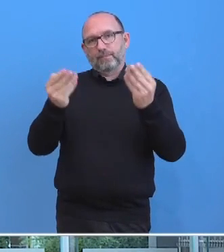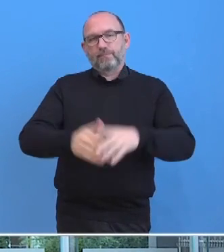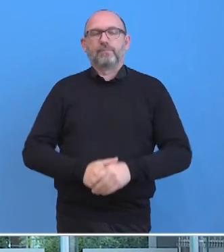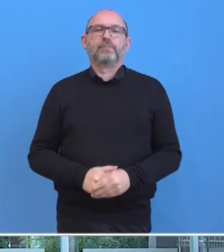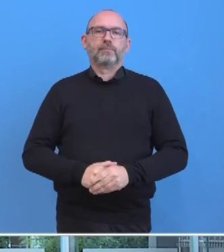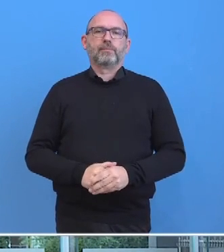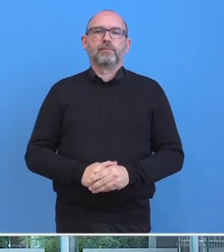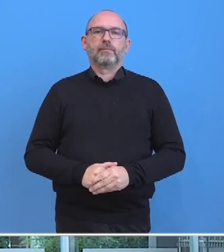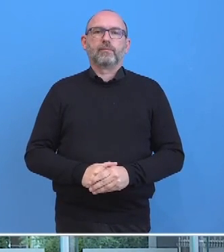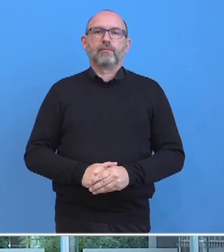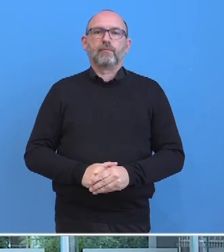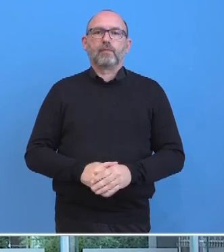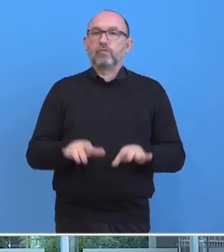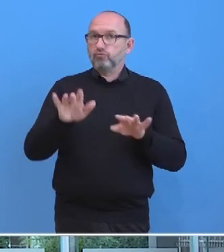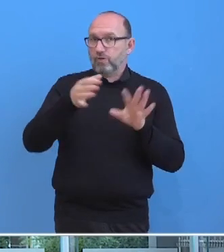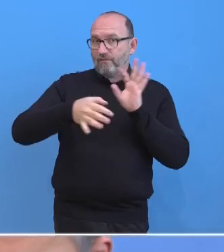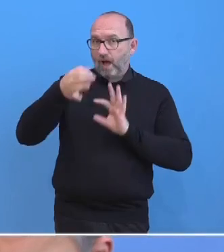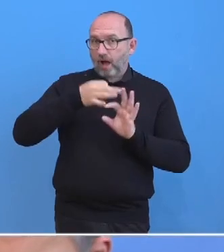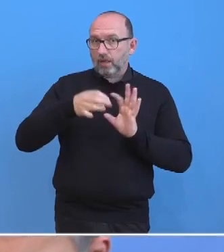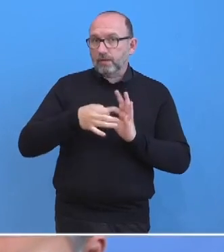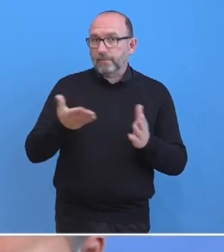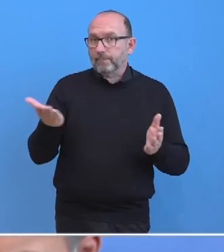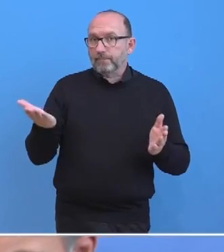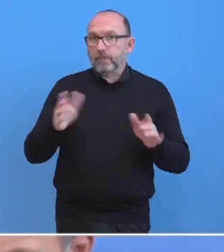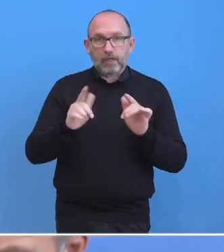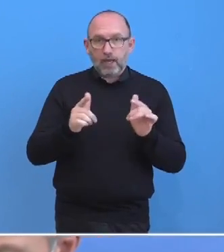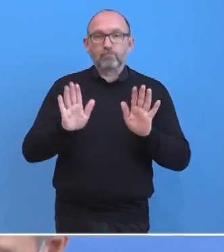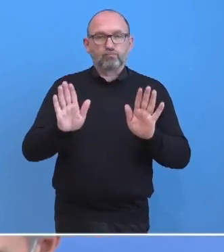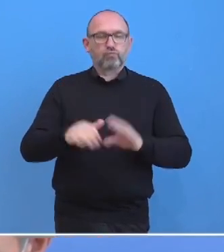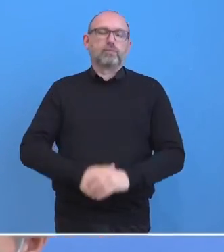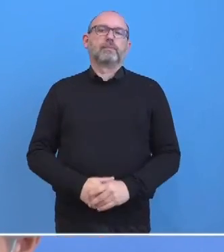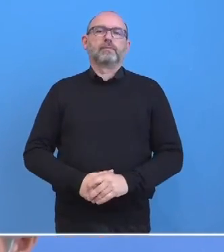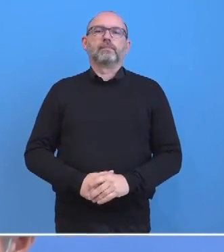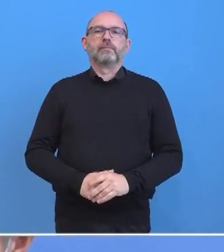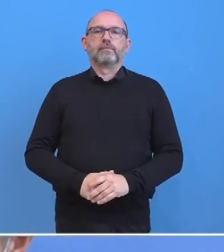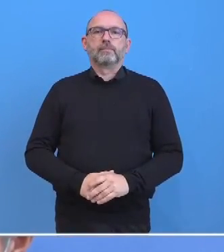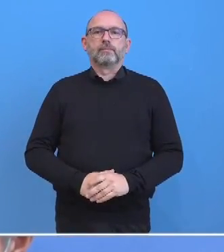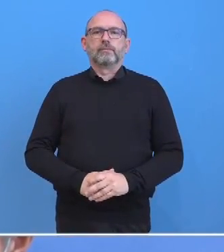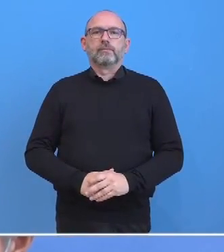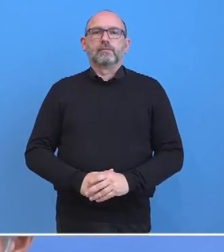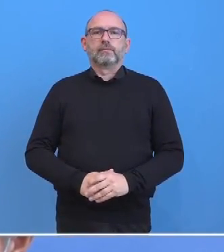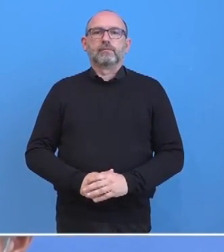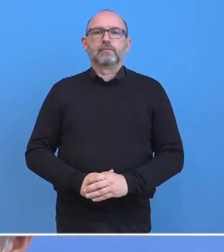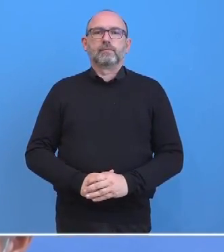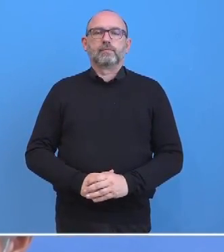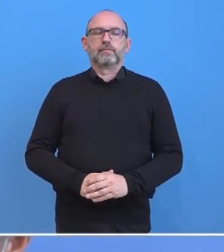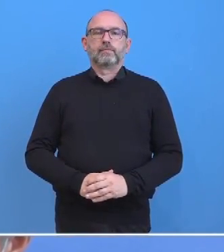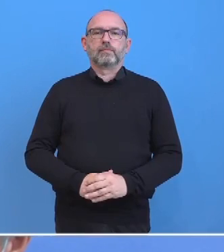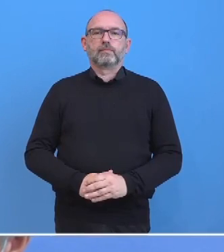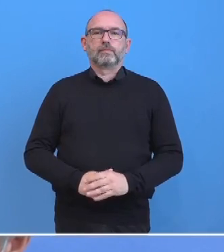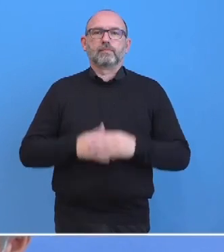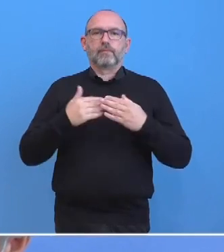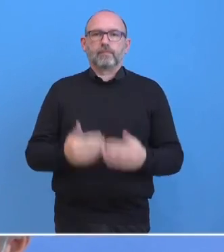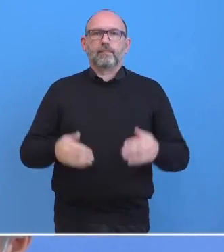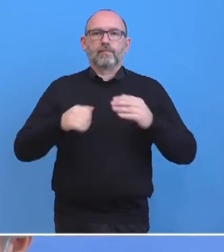Danke Ihnen. Gibt es dazu Fragen? Das ist nicht der Fall. Dann geht es los mit Herrn